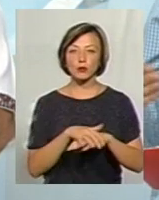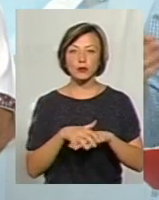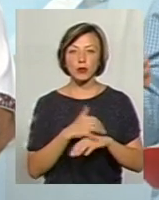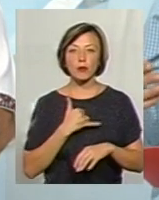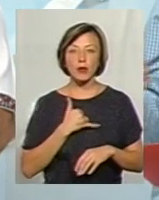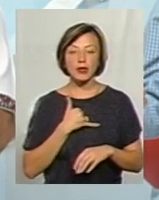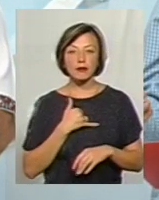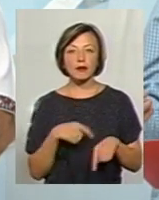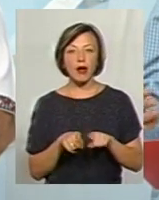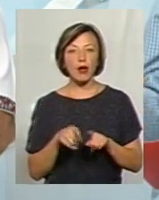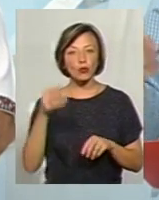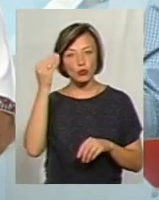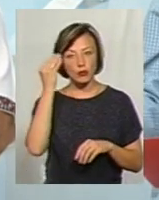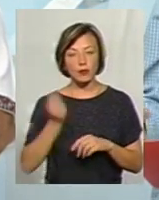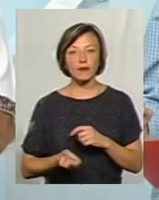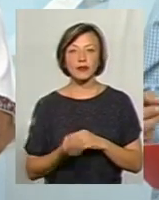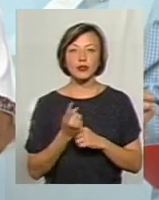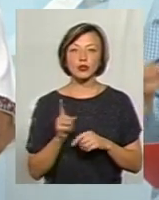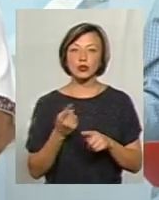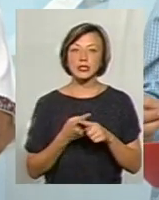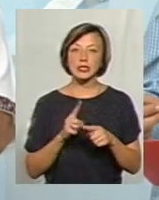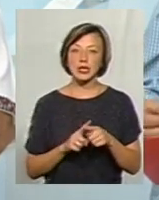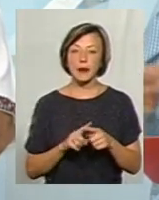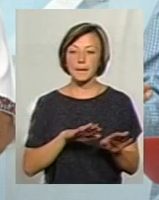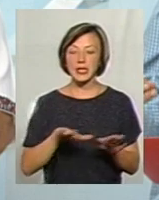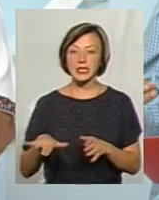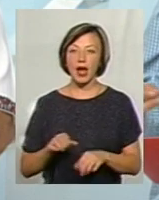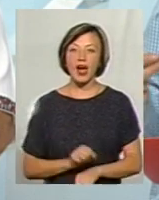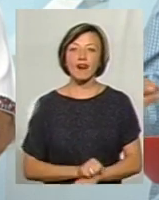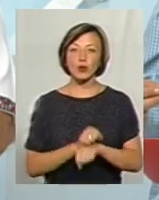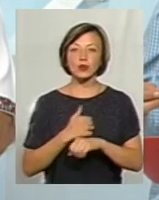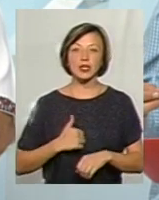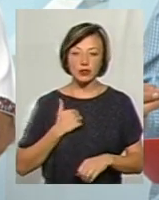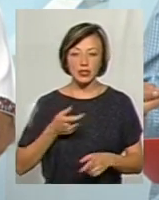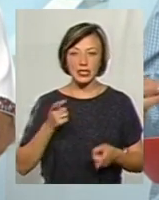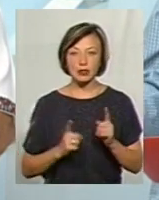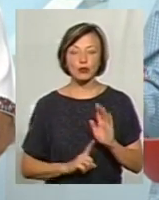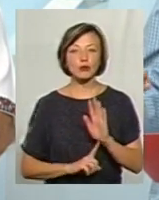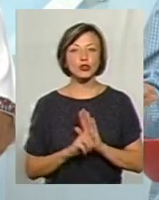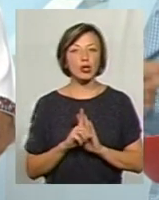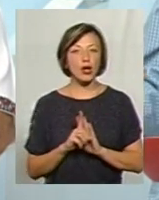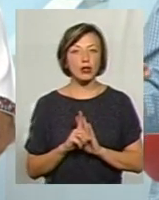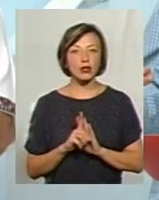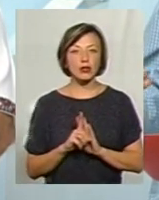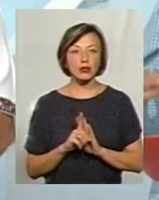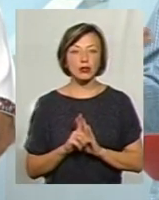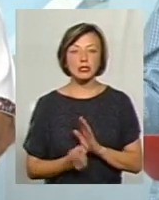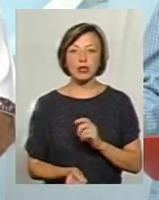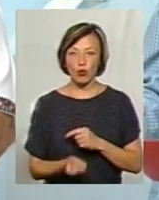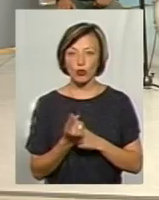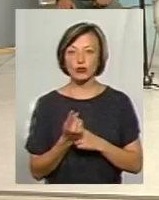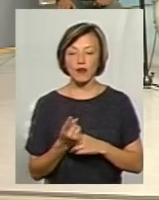В мене закралася така думка, точніше спостереження, що все ж таки, після Революції Гідності у нас дійсно почало, по суті, мабуть, зароджуватись.